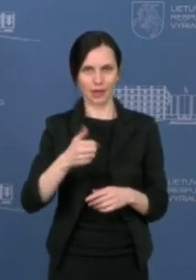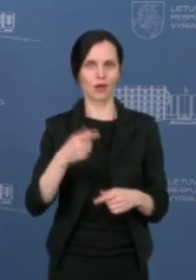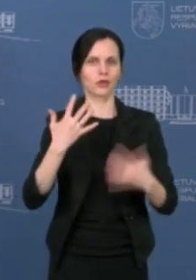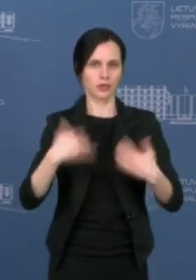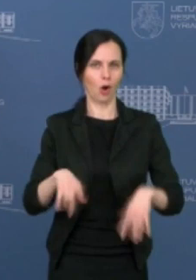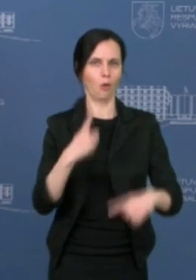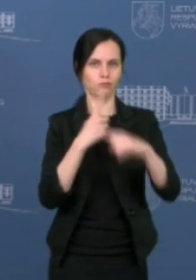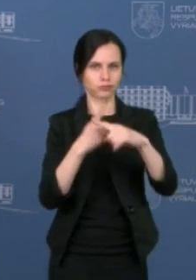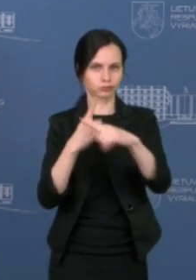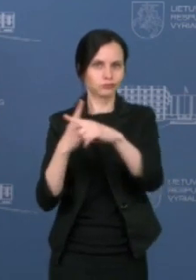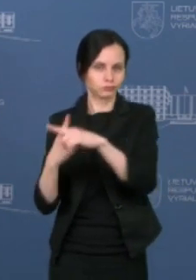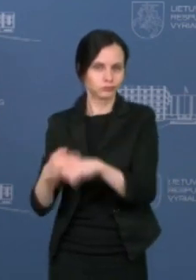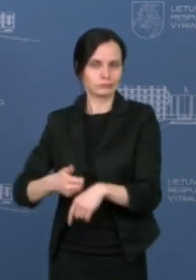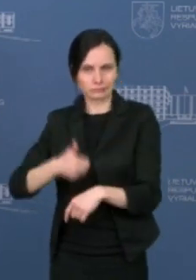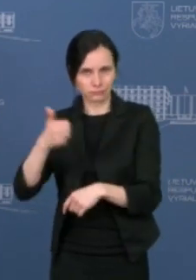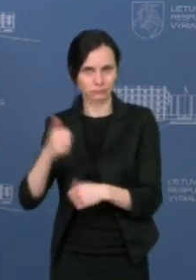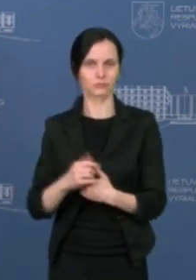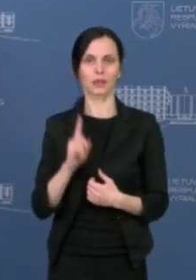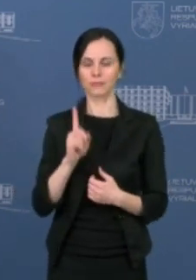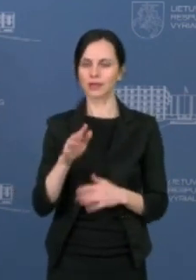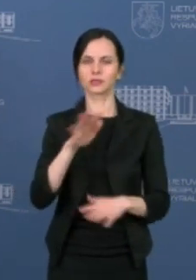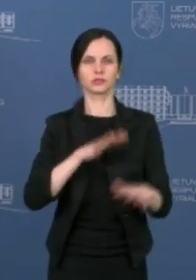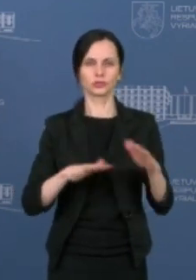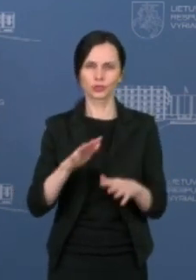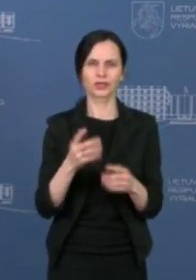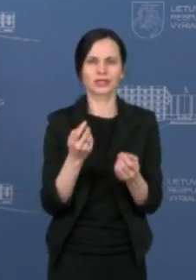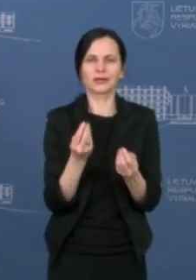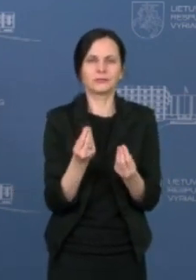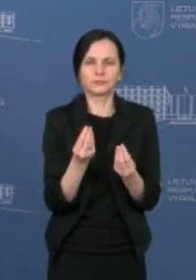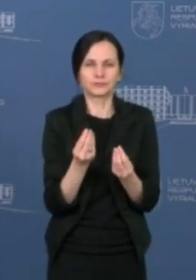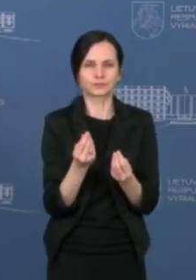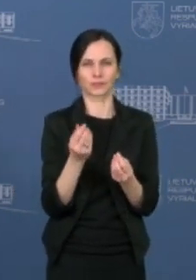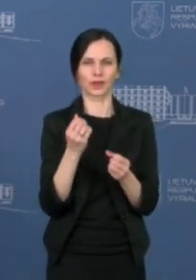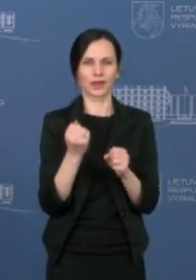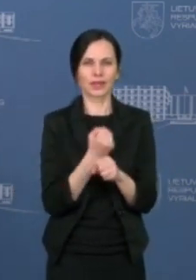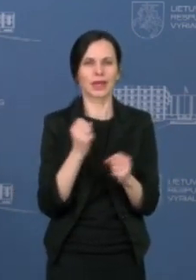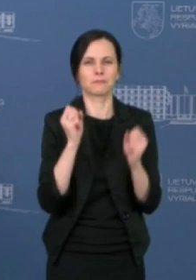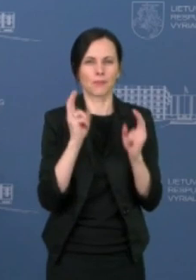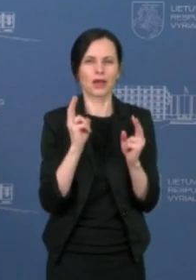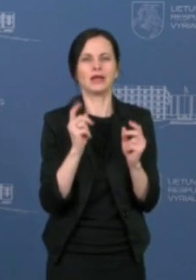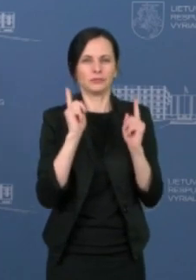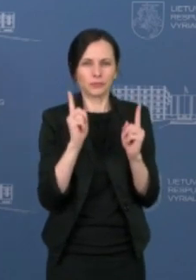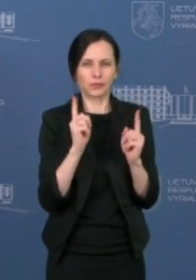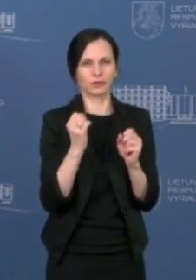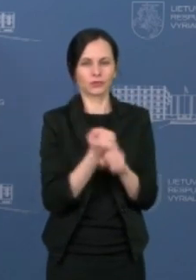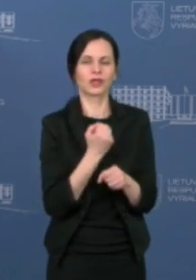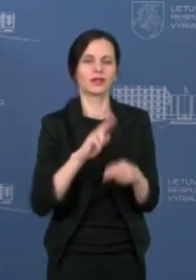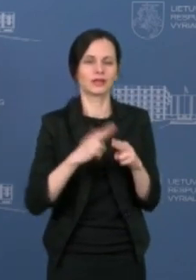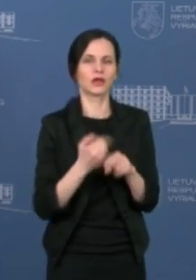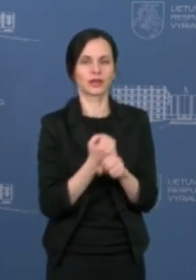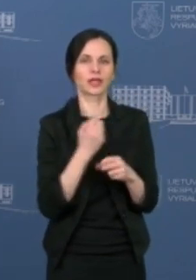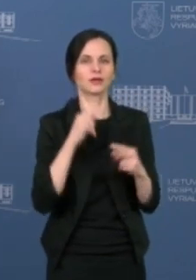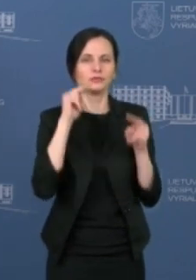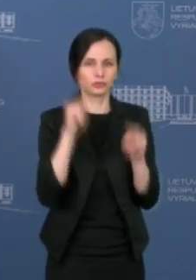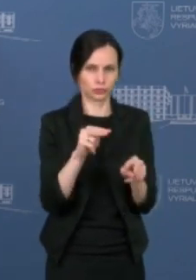pasiekimų. Tačiau situacija yra labai trapi ir mes ją turime stebėti, todėl yra